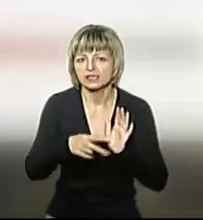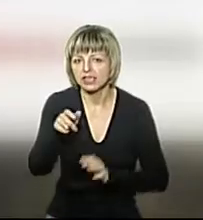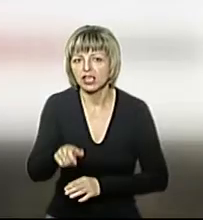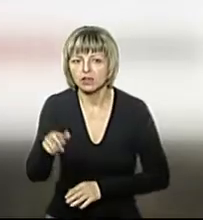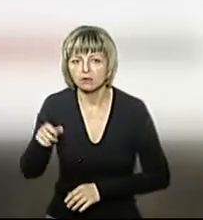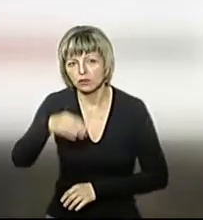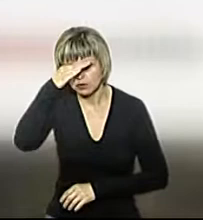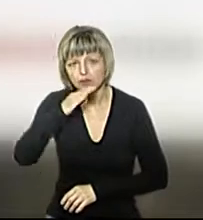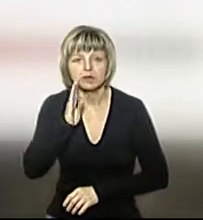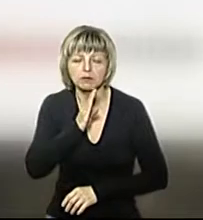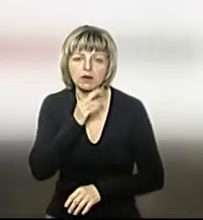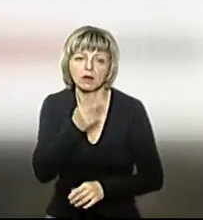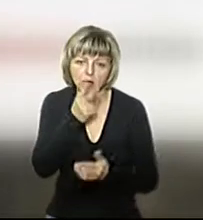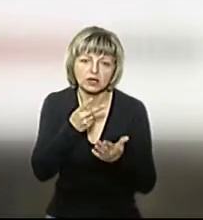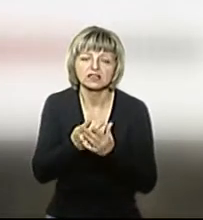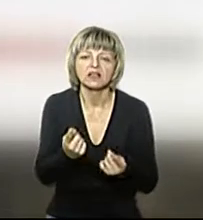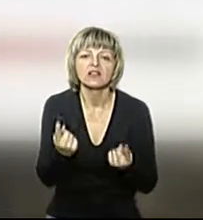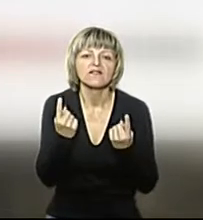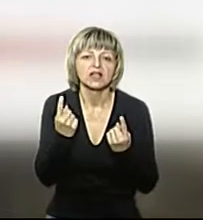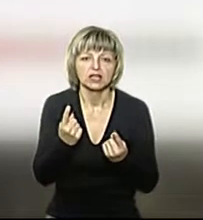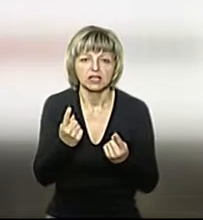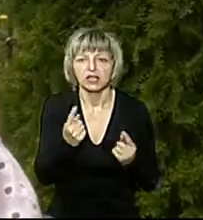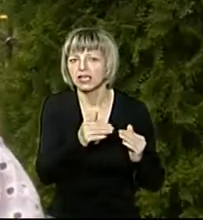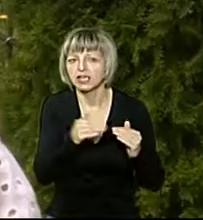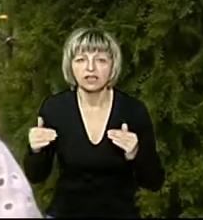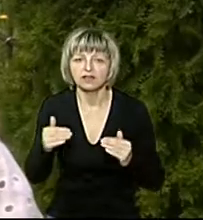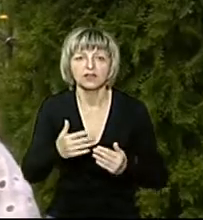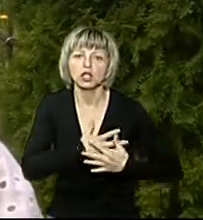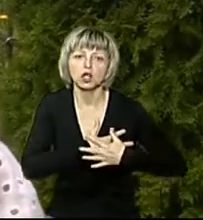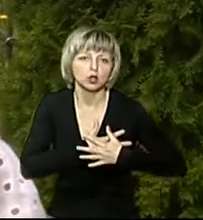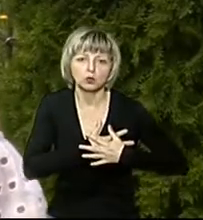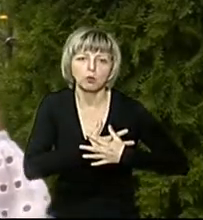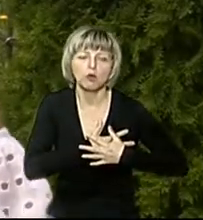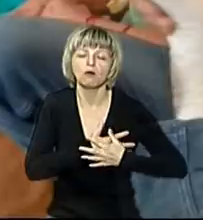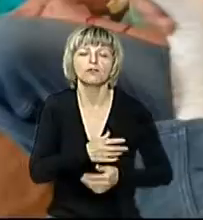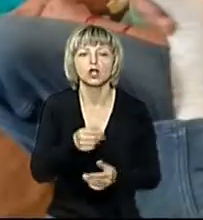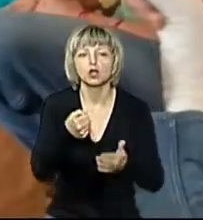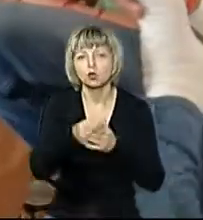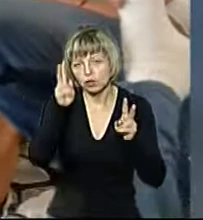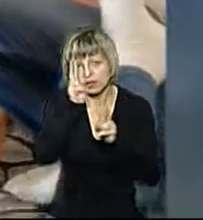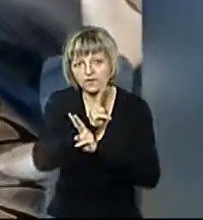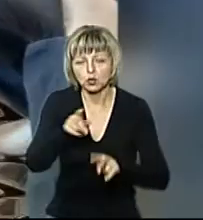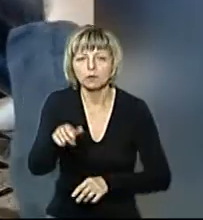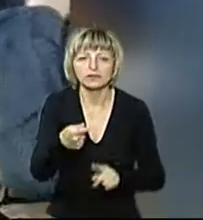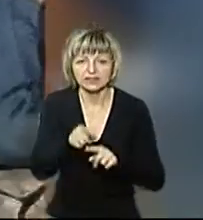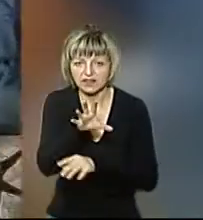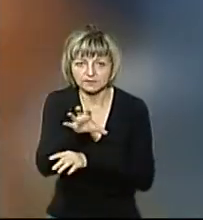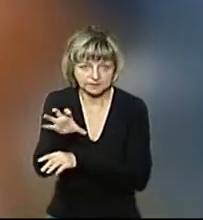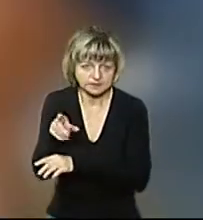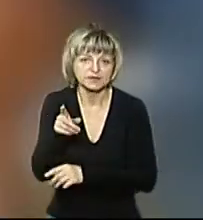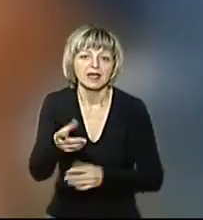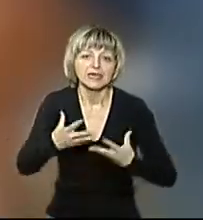найвищу степень любові і жертовність до незнайомих їм людей. На цих фотографіях сім'я